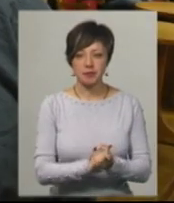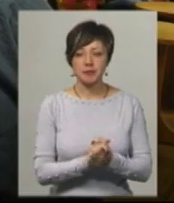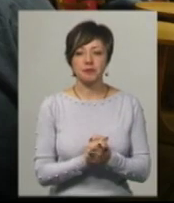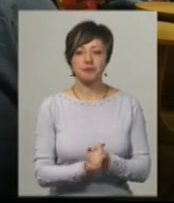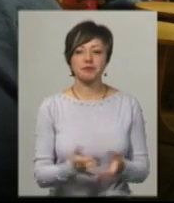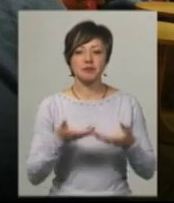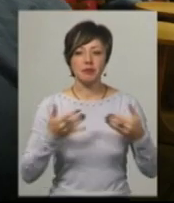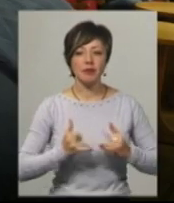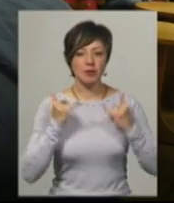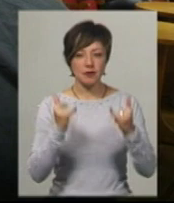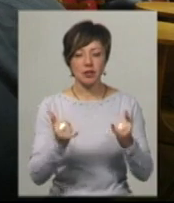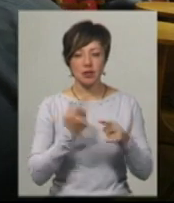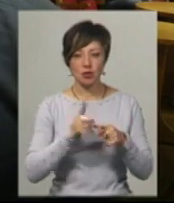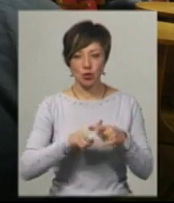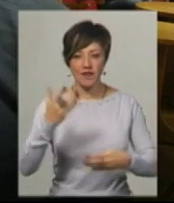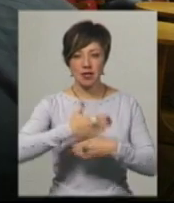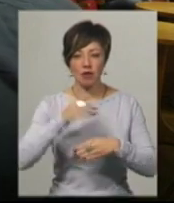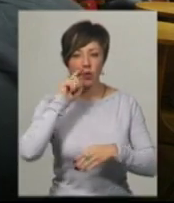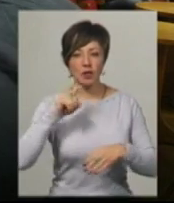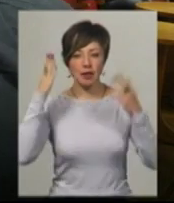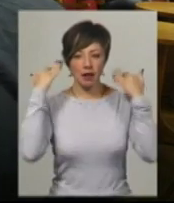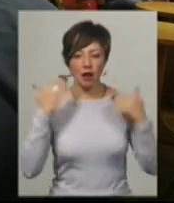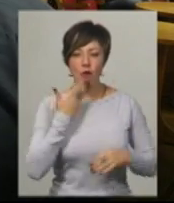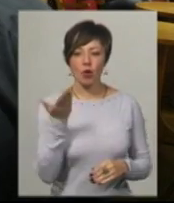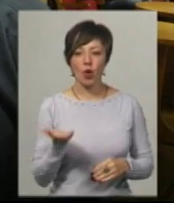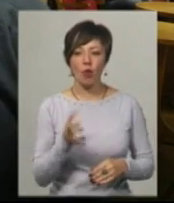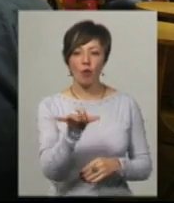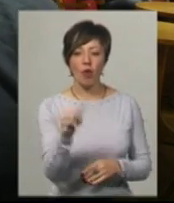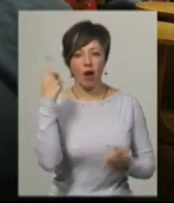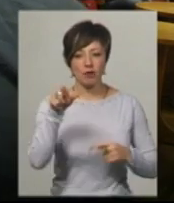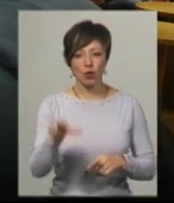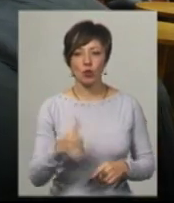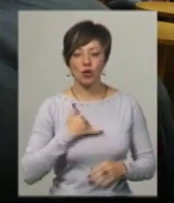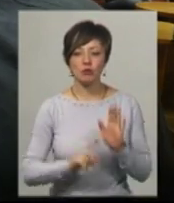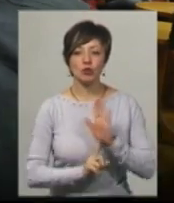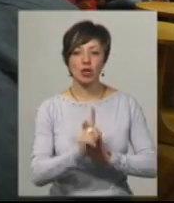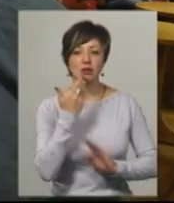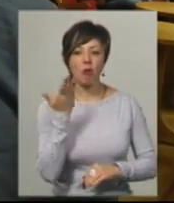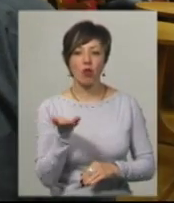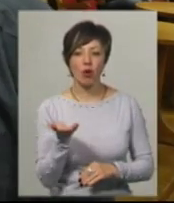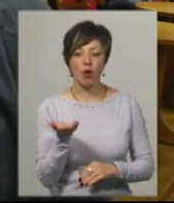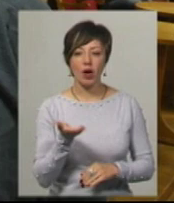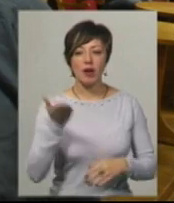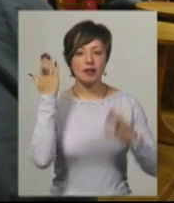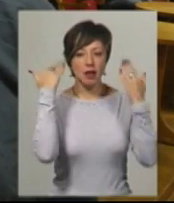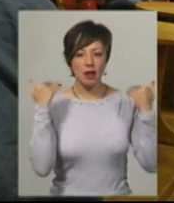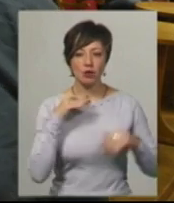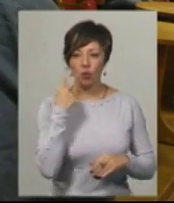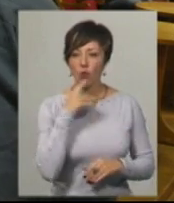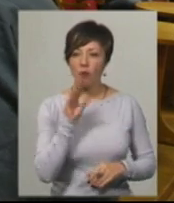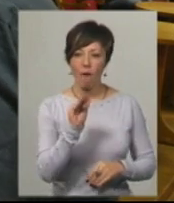цю виставу українським татарам, і саме монолог, який є у автора, в нас починається монолог татарської мови.